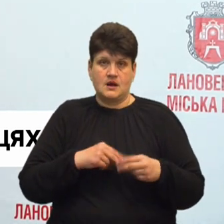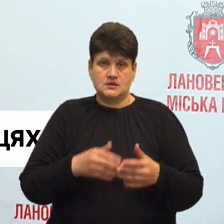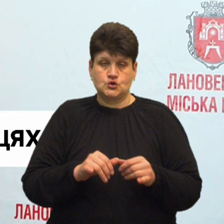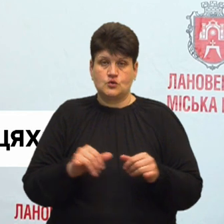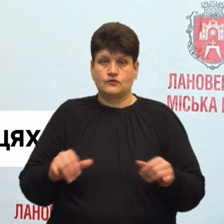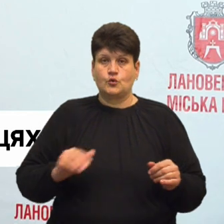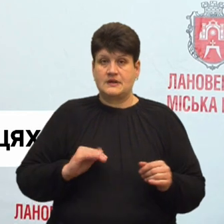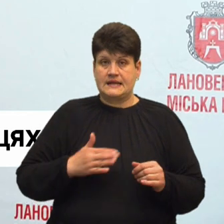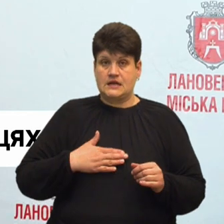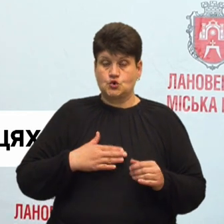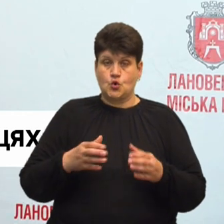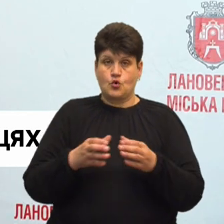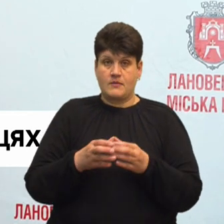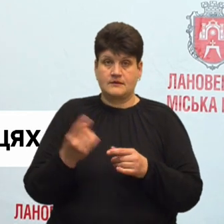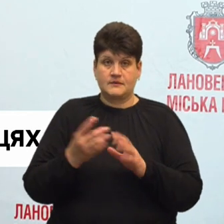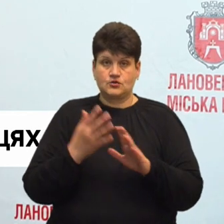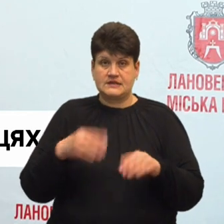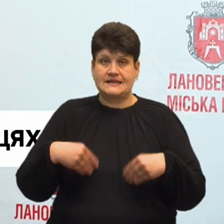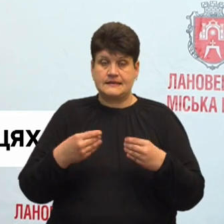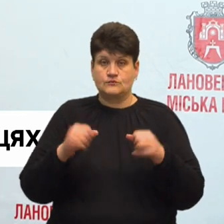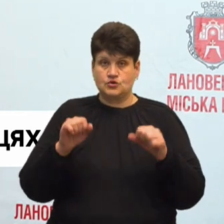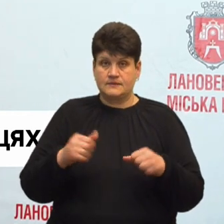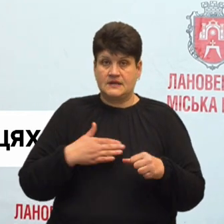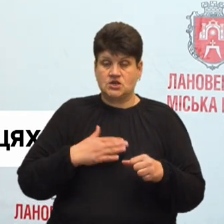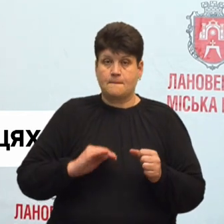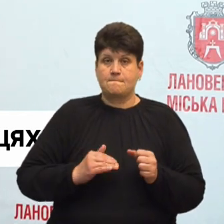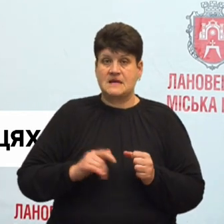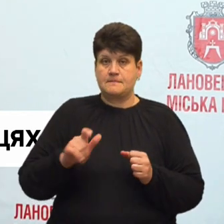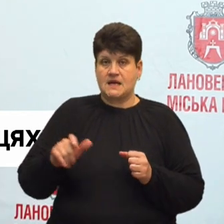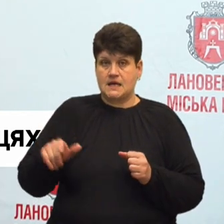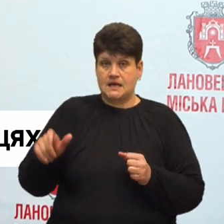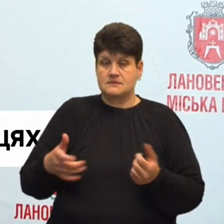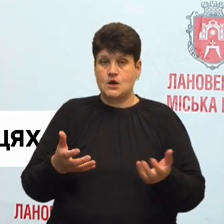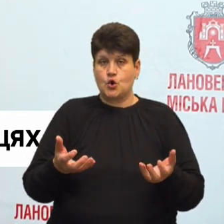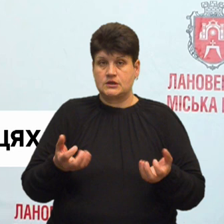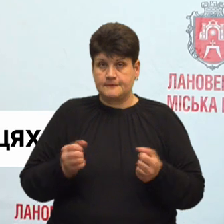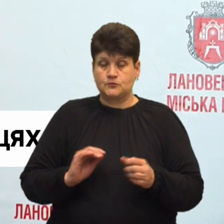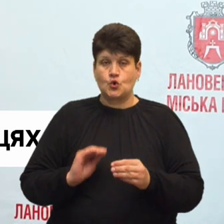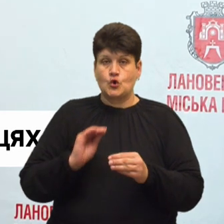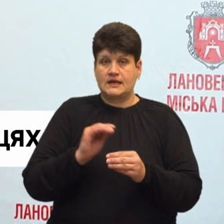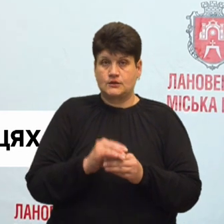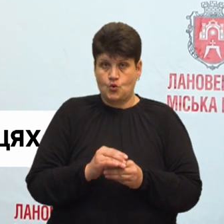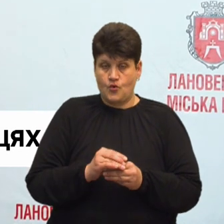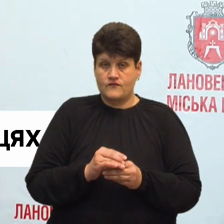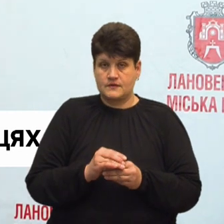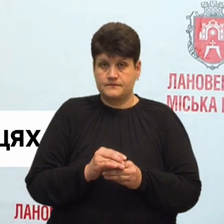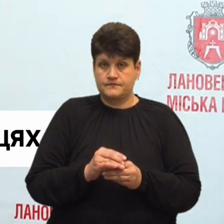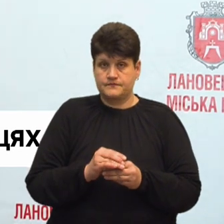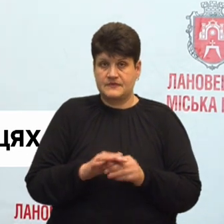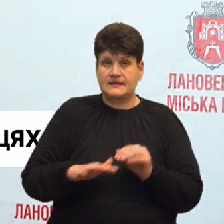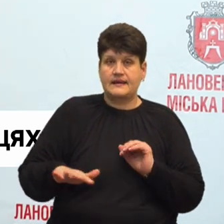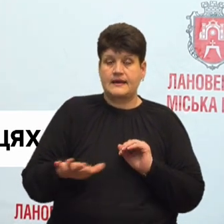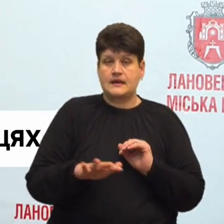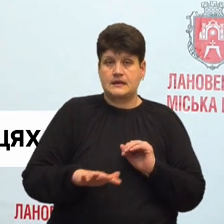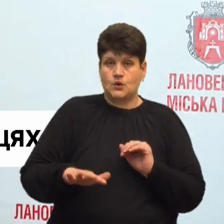Для нашої громади, в першу чергу, це дає можливість нашим підприємцям отримати додаткову територію